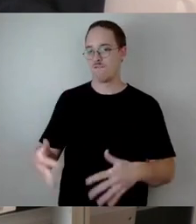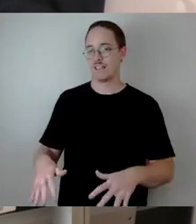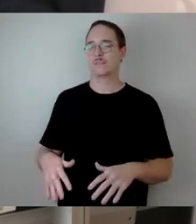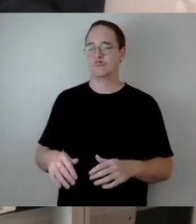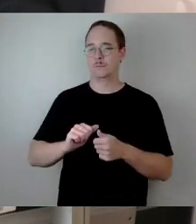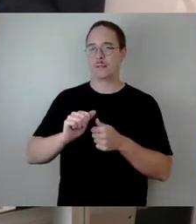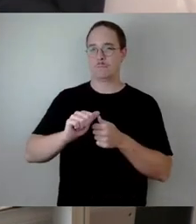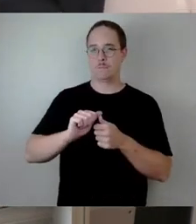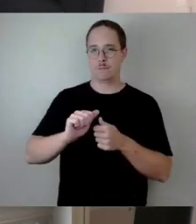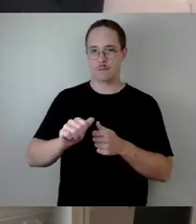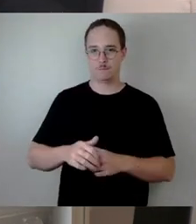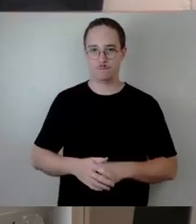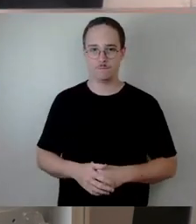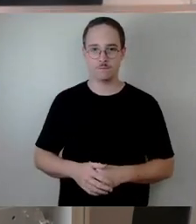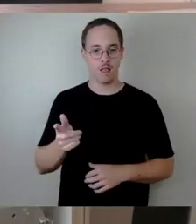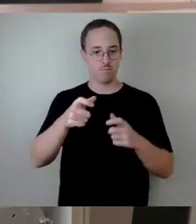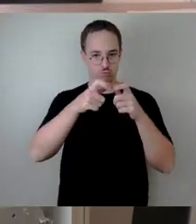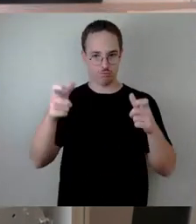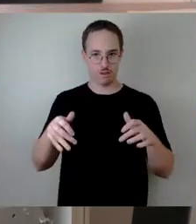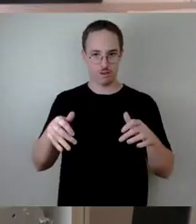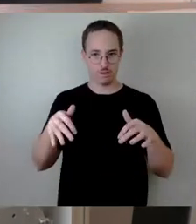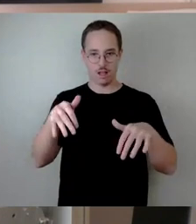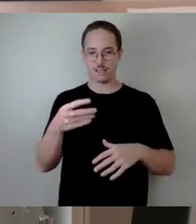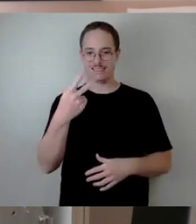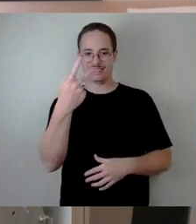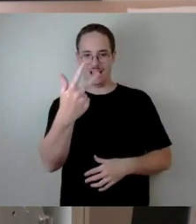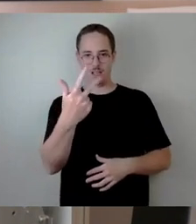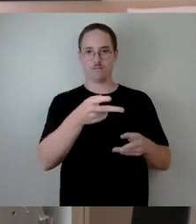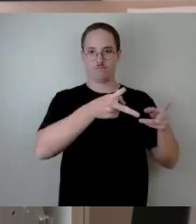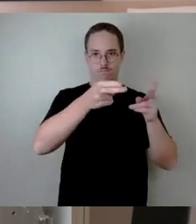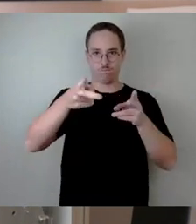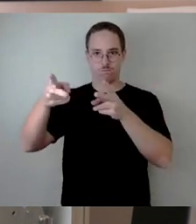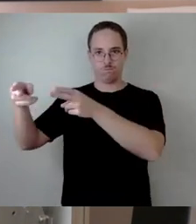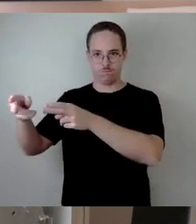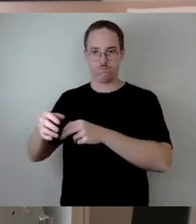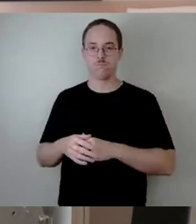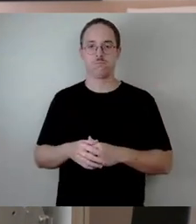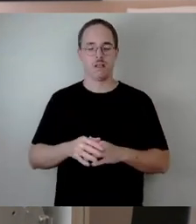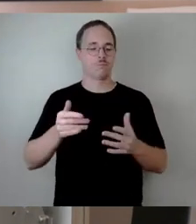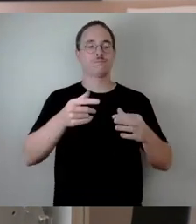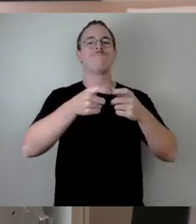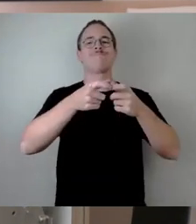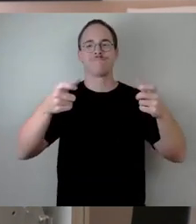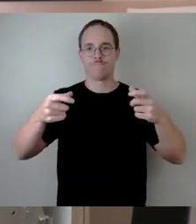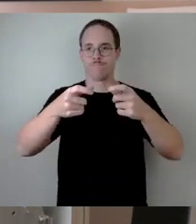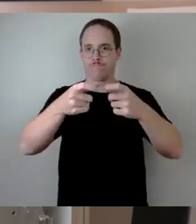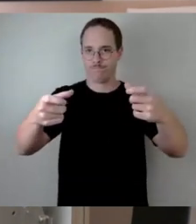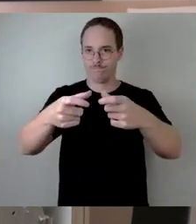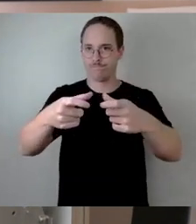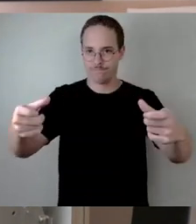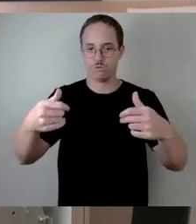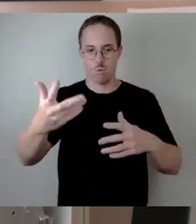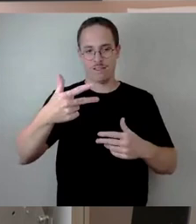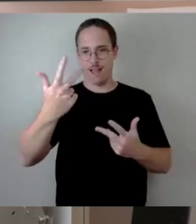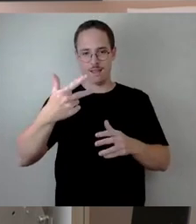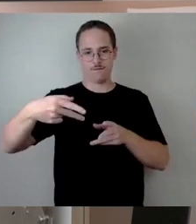aus drei Zügen besteht. Sie sind miteinander verbunden an einer Stelle in der Mitte des Bauwerkes über einen Querträger. Der Querträger